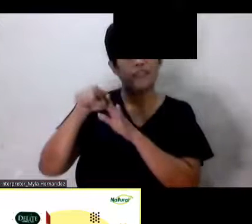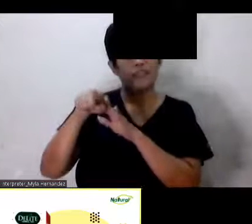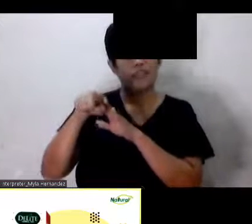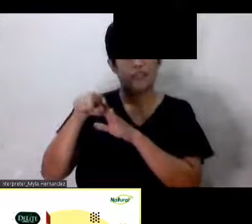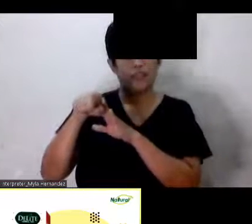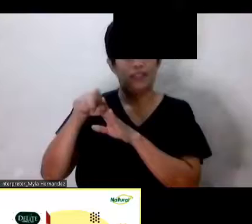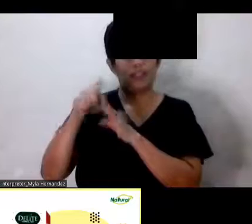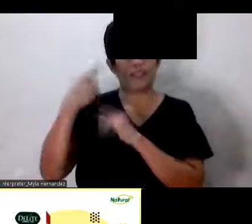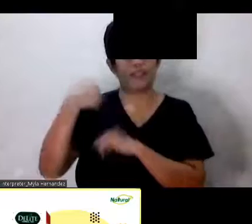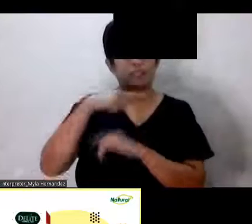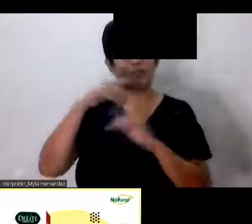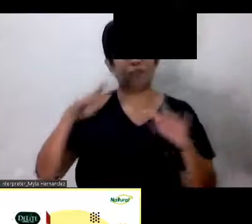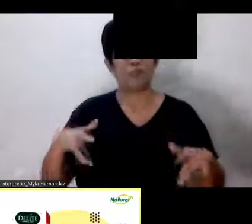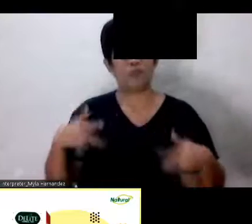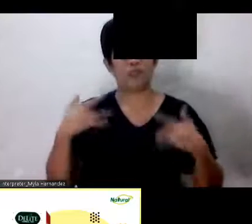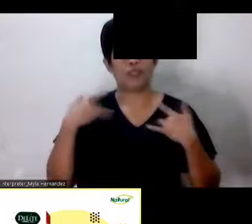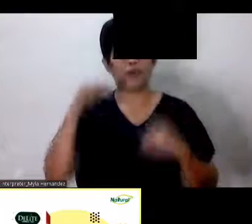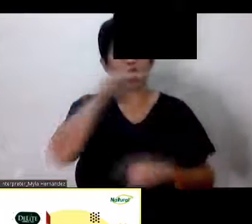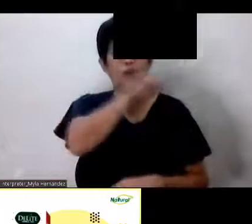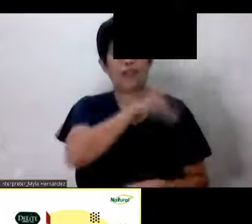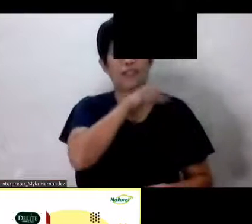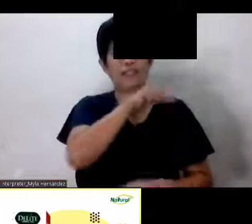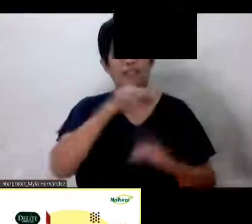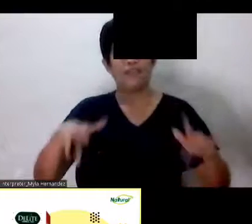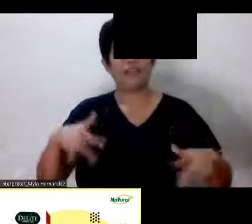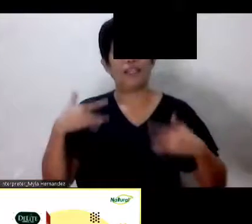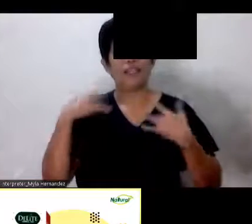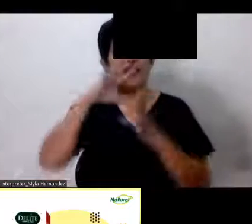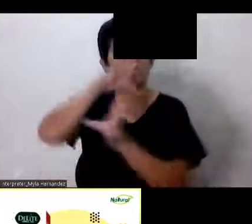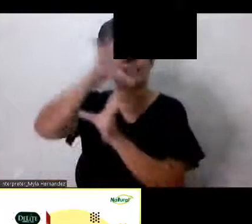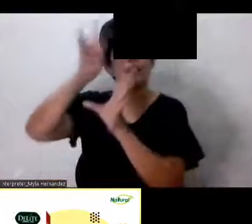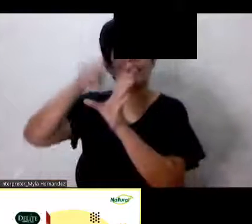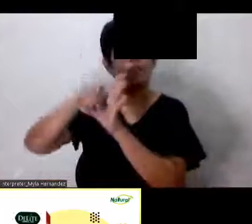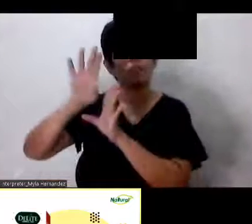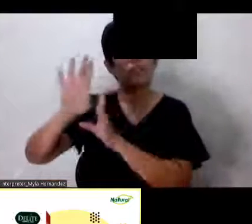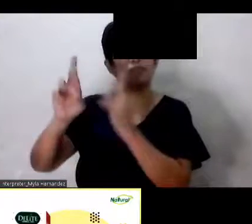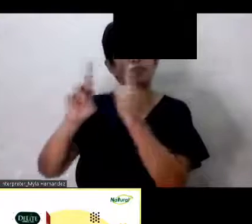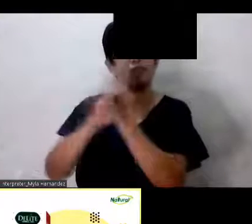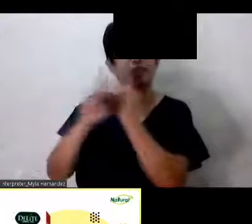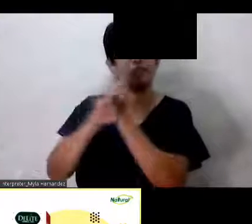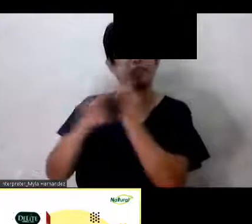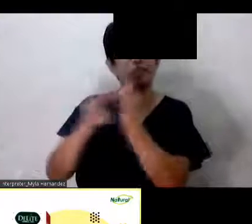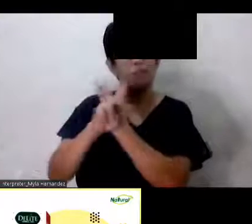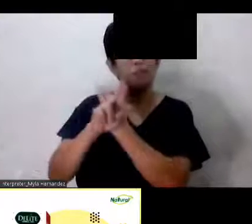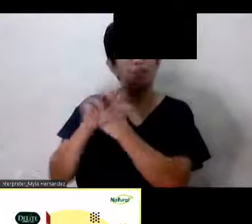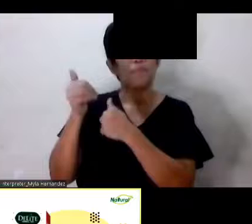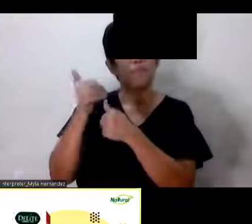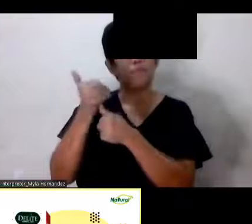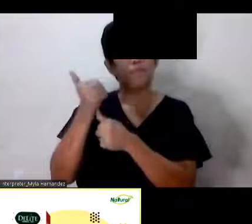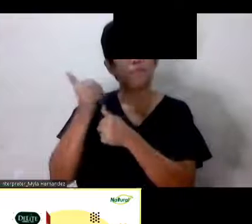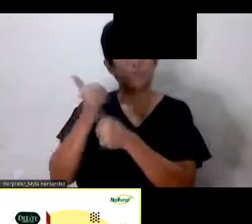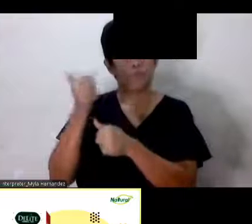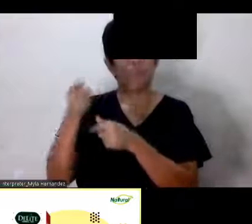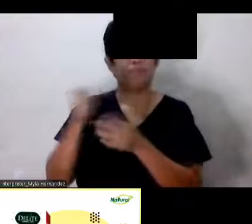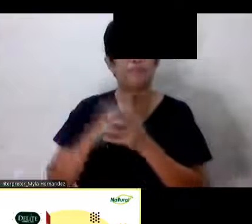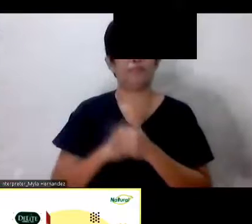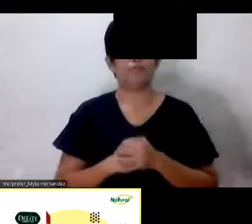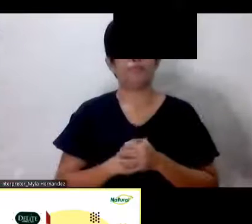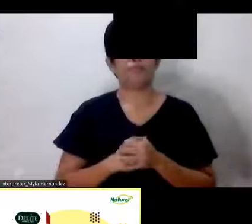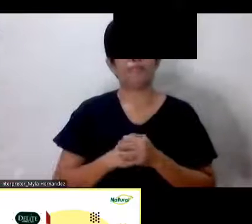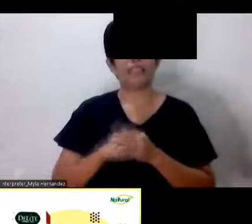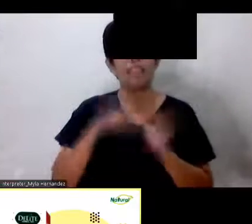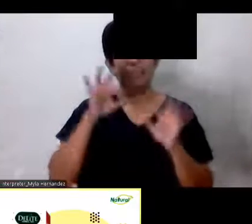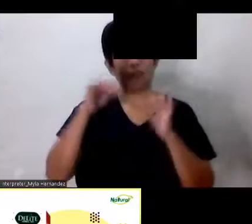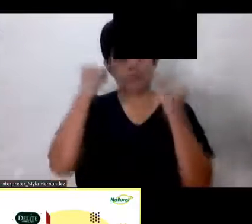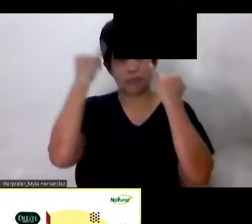ating buhay And Quality of life Includes yung regularity Ng bowel movement Imagine mo Imagine